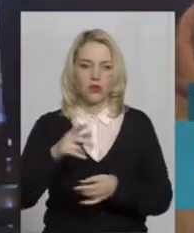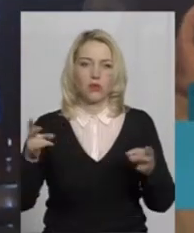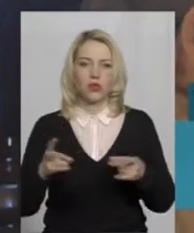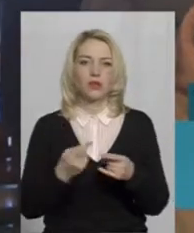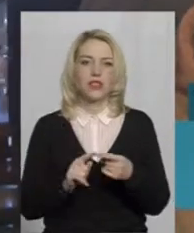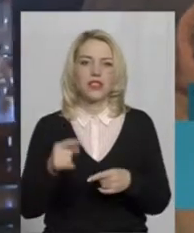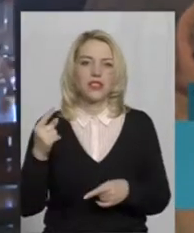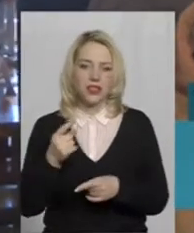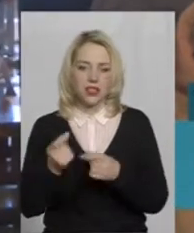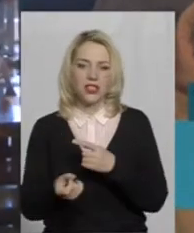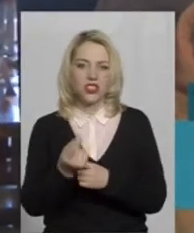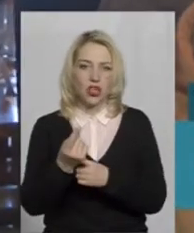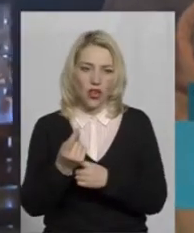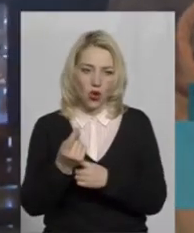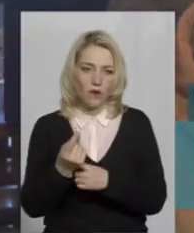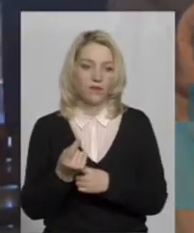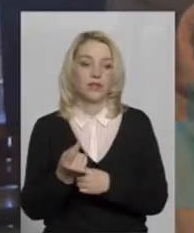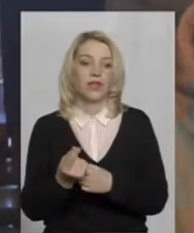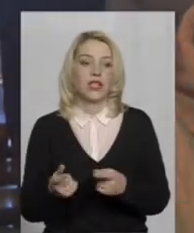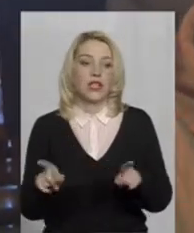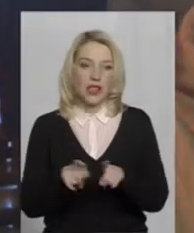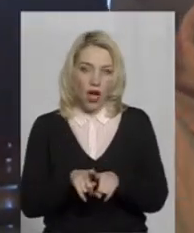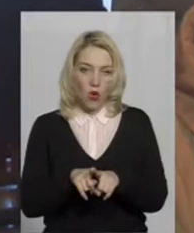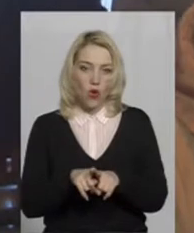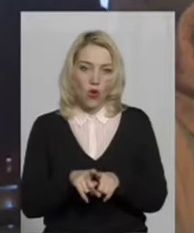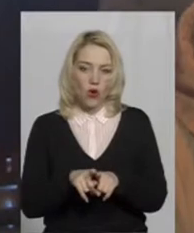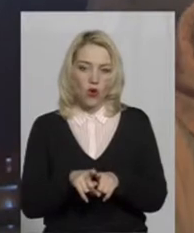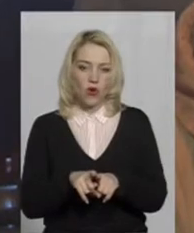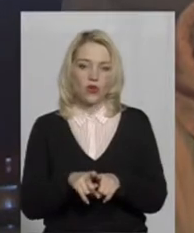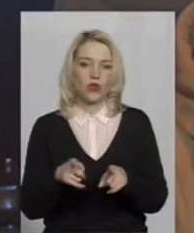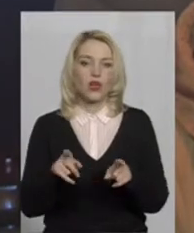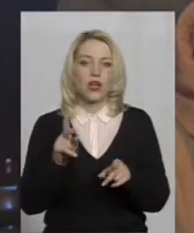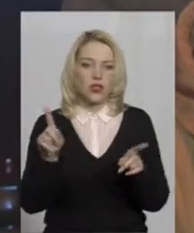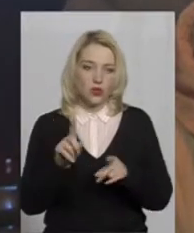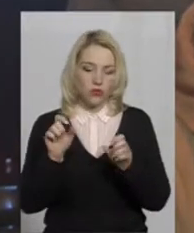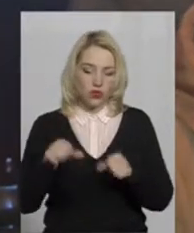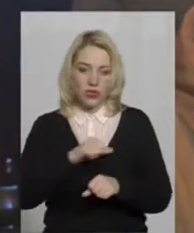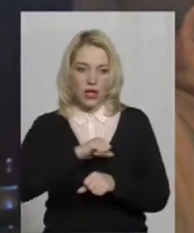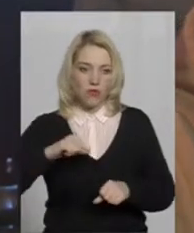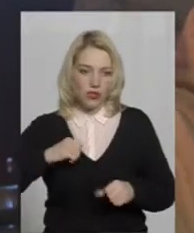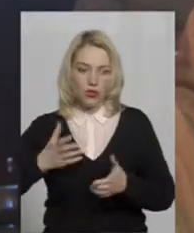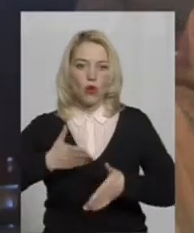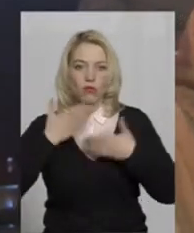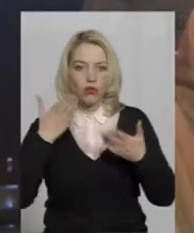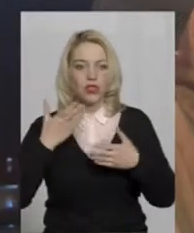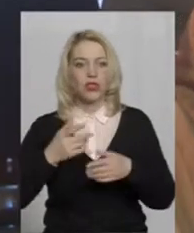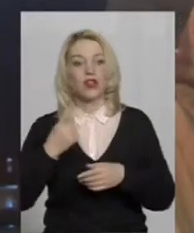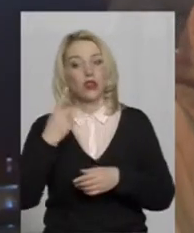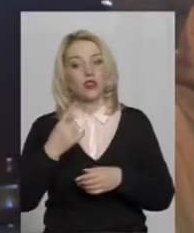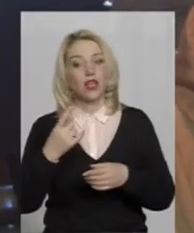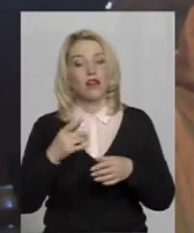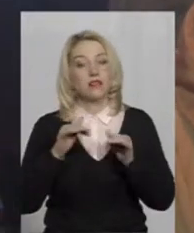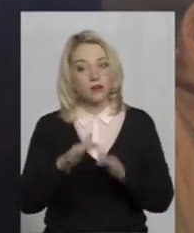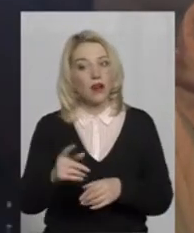фактично, єдине джерело такого гатунку, коли вони можуть самостійно прочитати. Одна справа – чути,